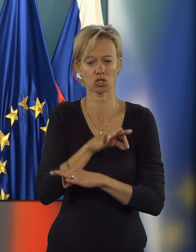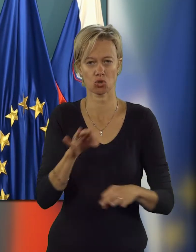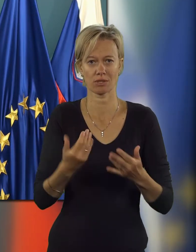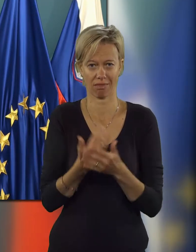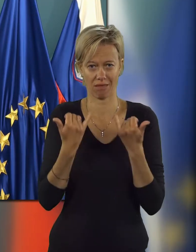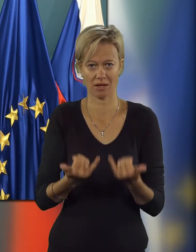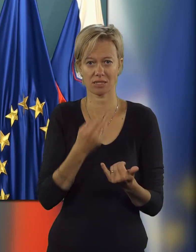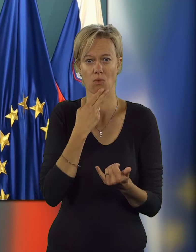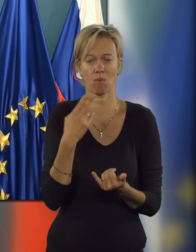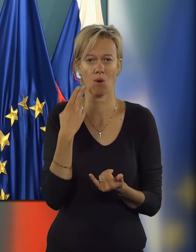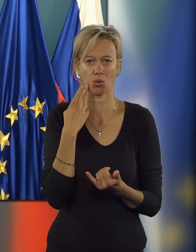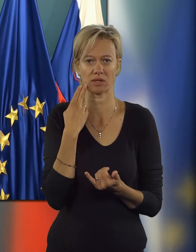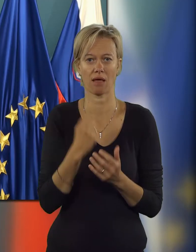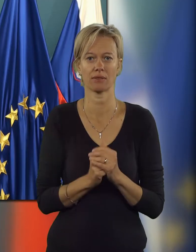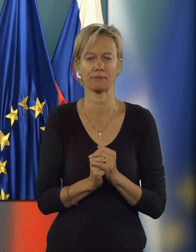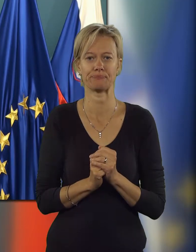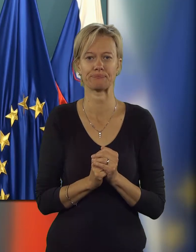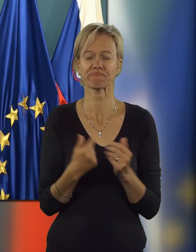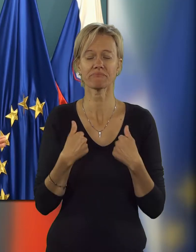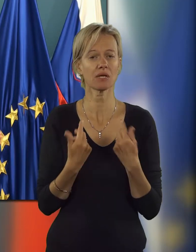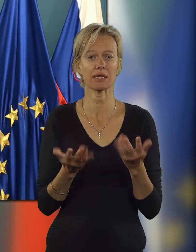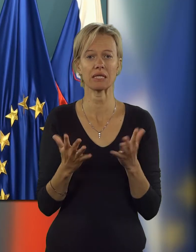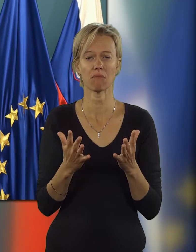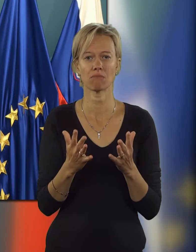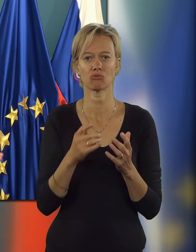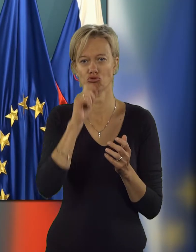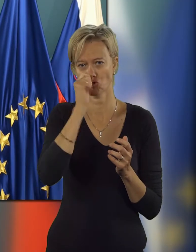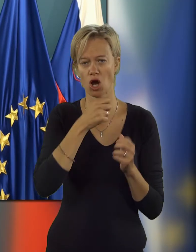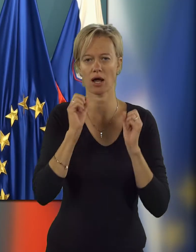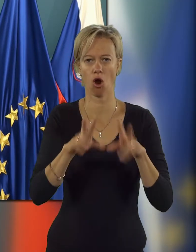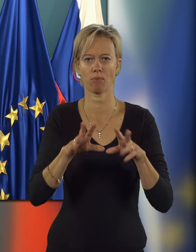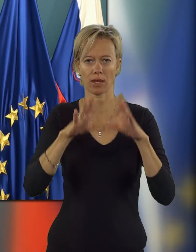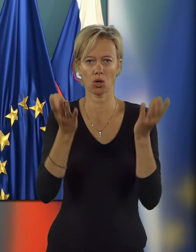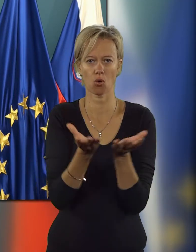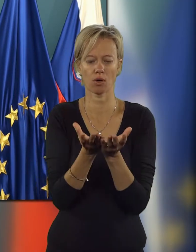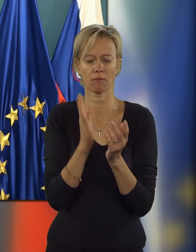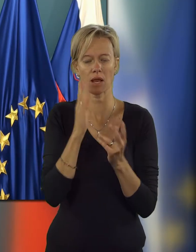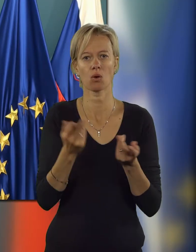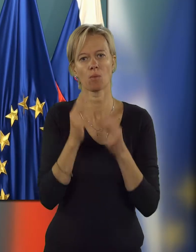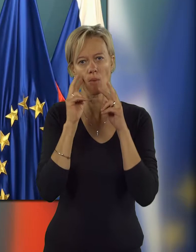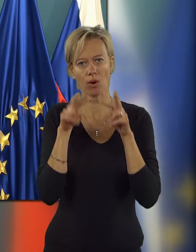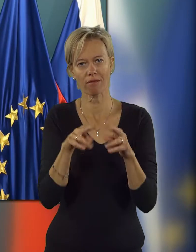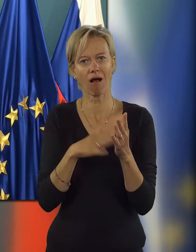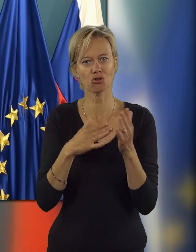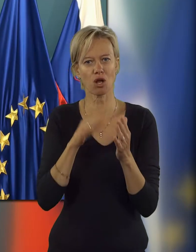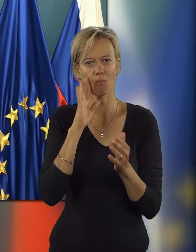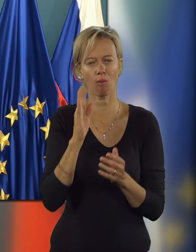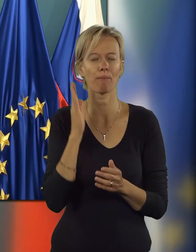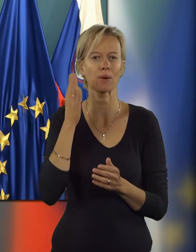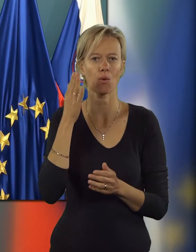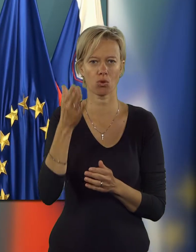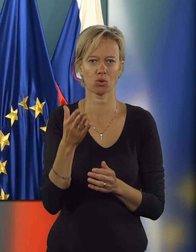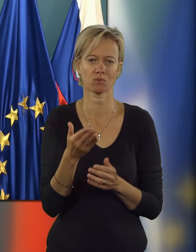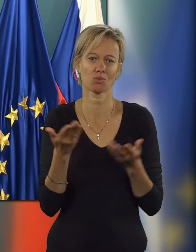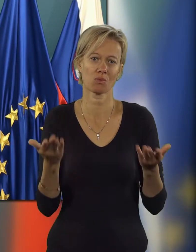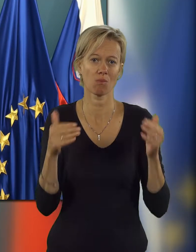danes popovdan in nimam čarobne krogle, kamor bi progledala, kakšna bo prihodnost.